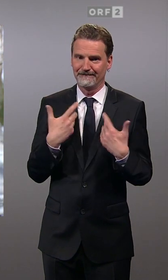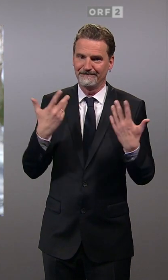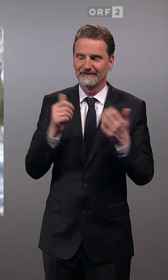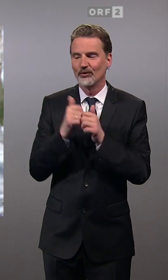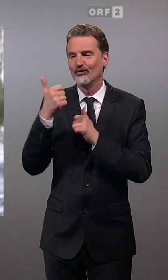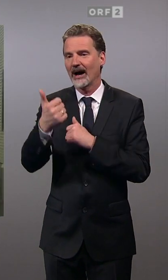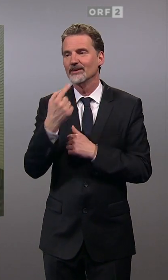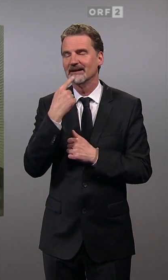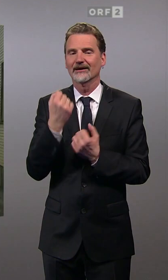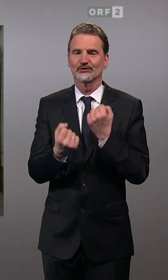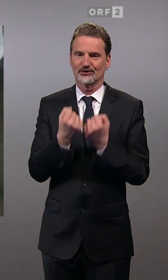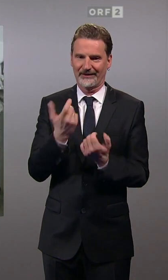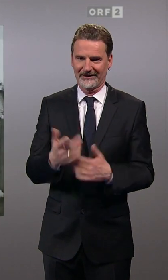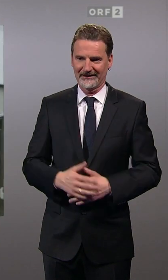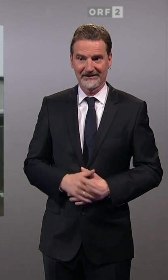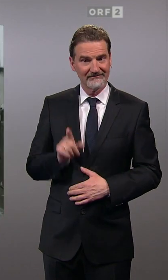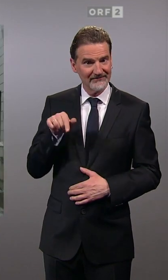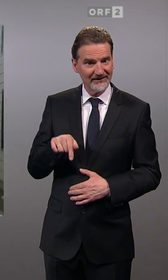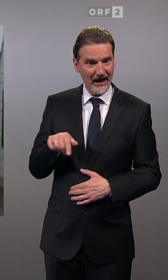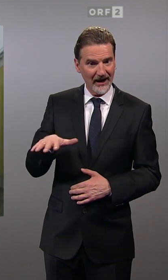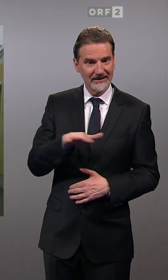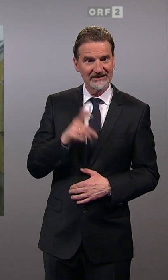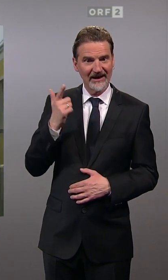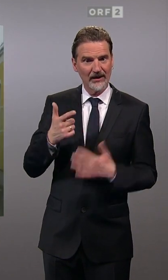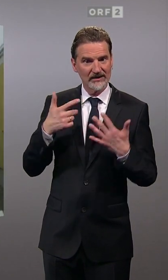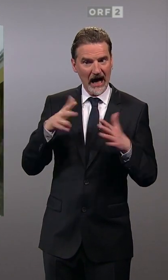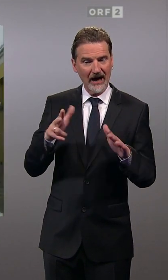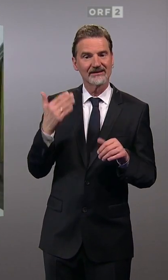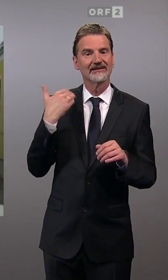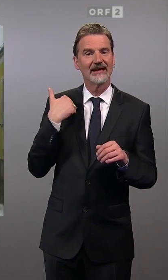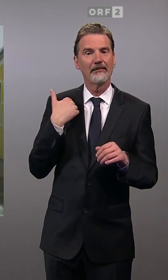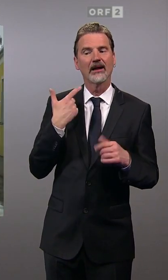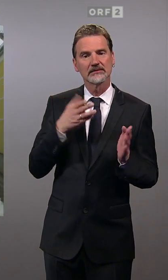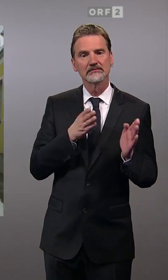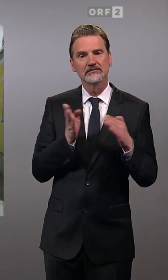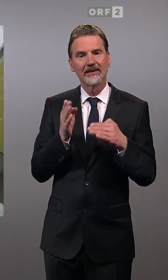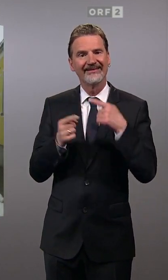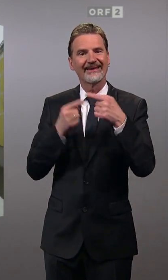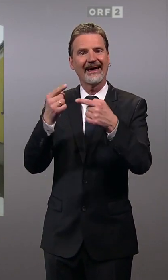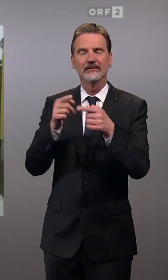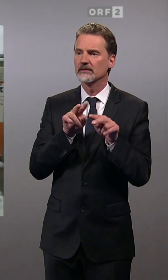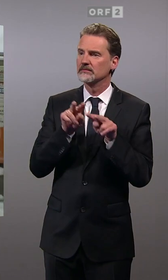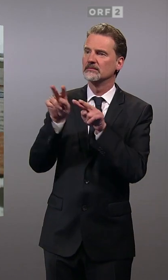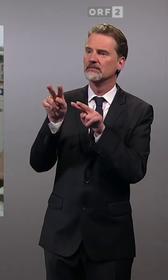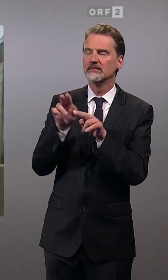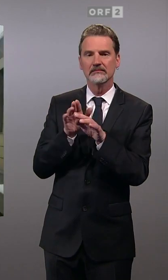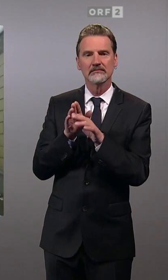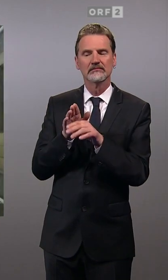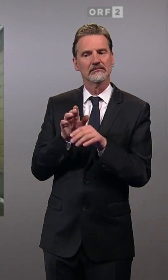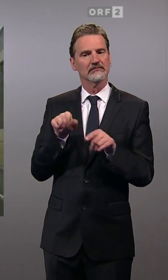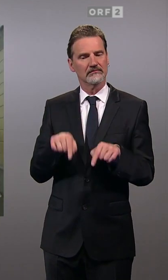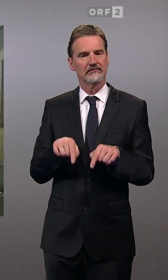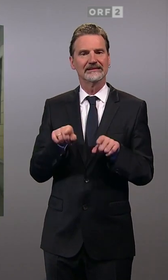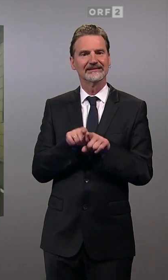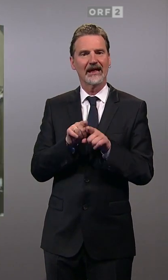man nicht wirklich abschätzen. Dass man hier 2018 Trendgemeinde war, also landesweit dem Gesamtwahlergebnis in Niederösterreich